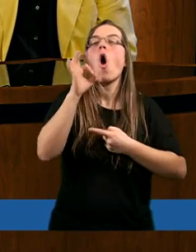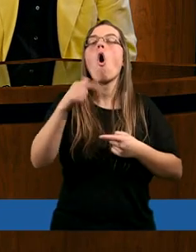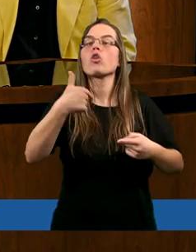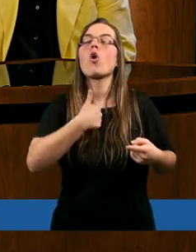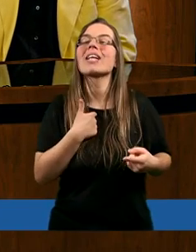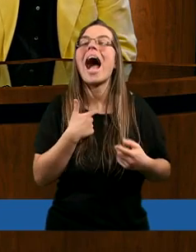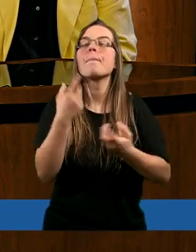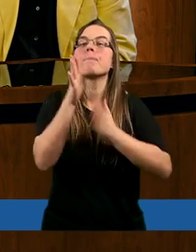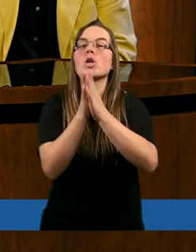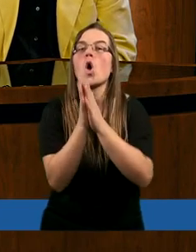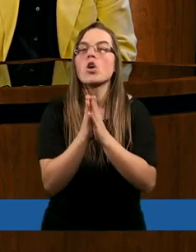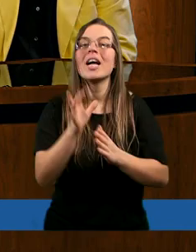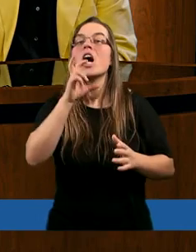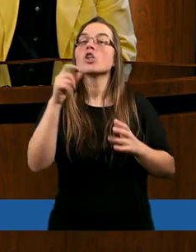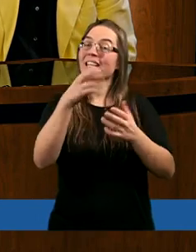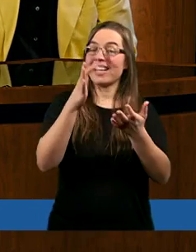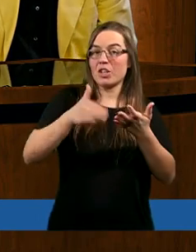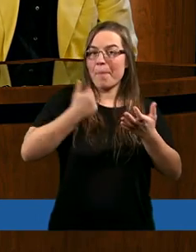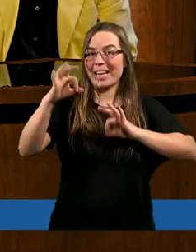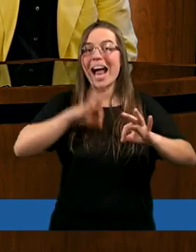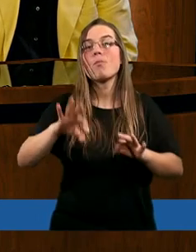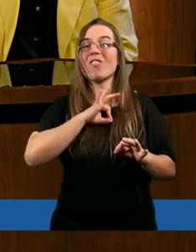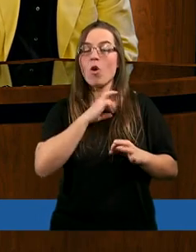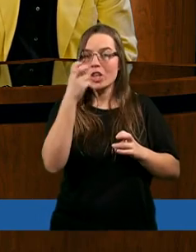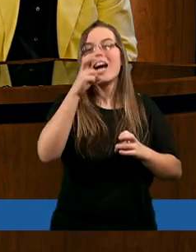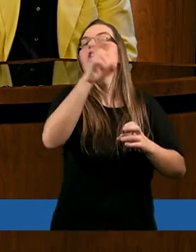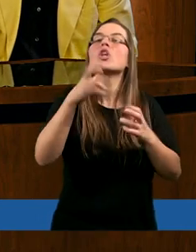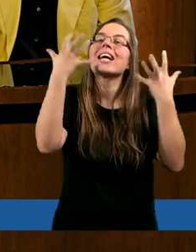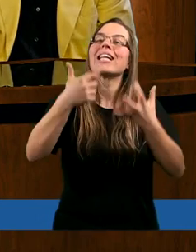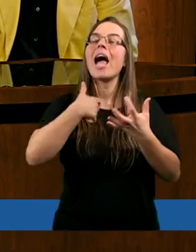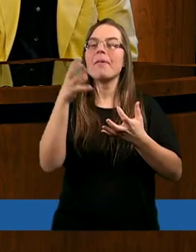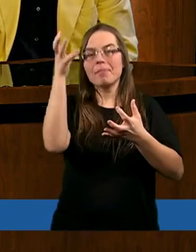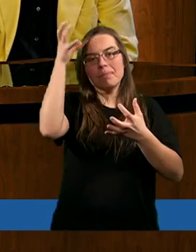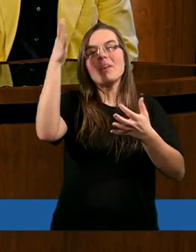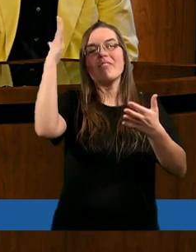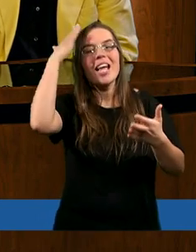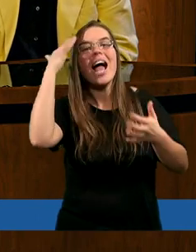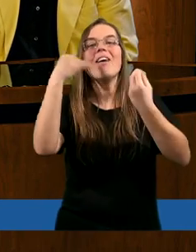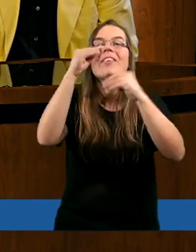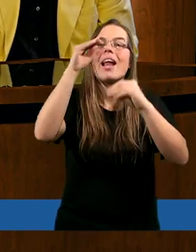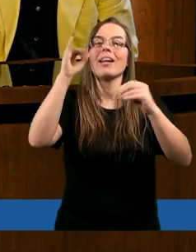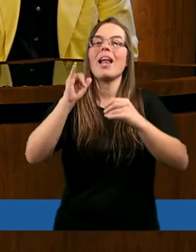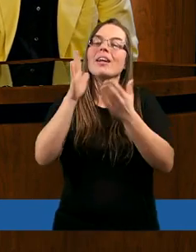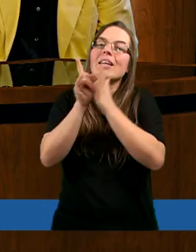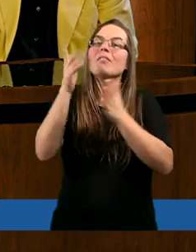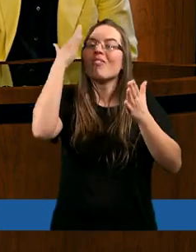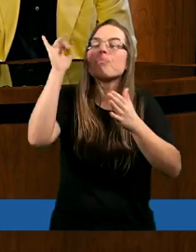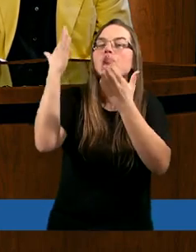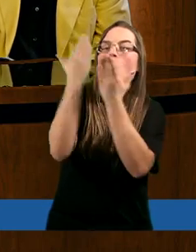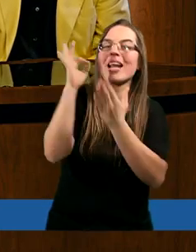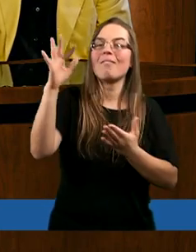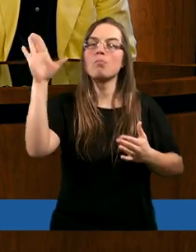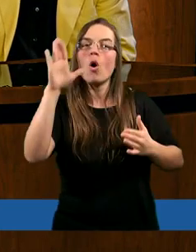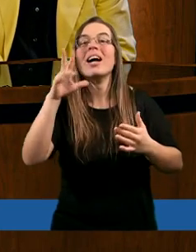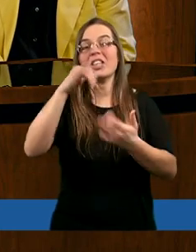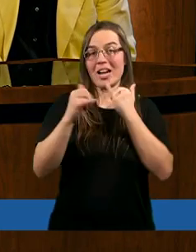zaspokoić własną ciekawość, po to, żeby pozyskać wiedzę i potem wymądrzać się przed innymi. Ja gorąco wierzę, że jeżeli